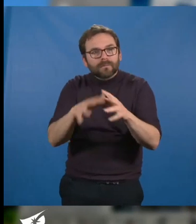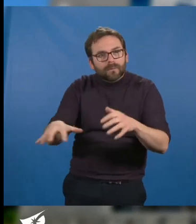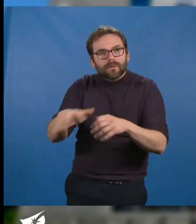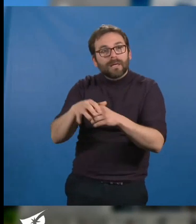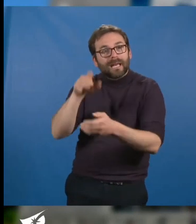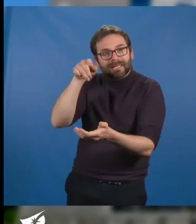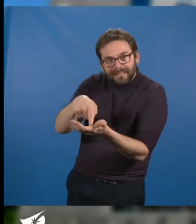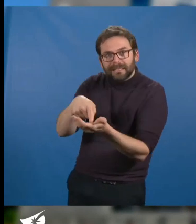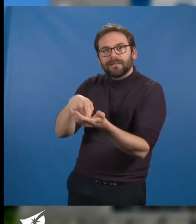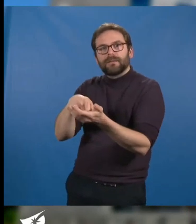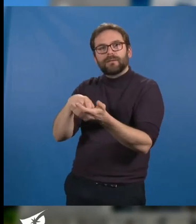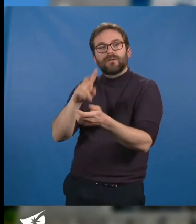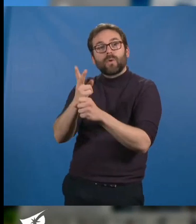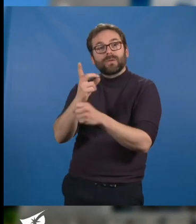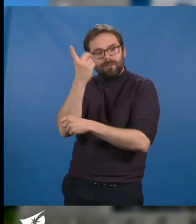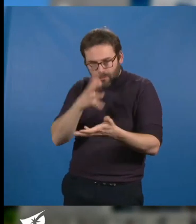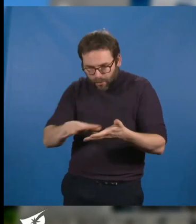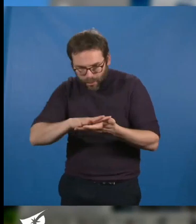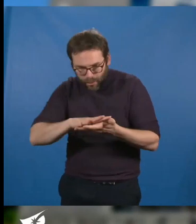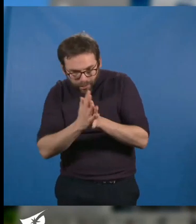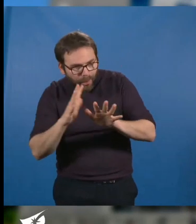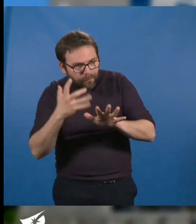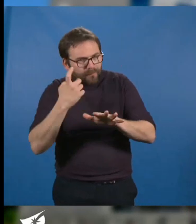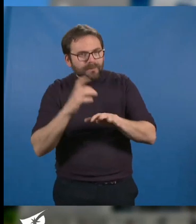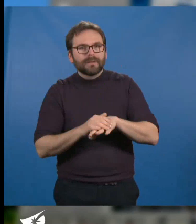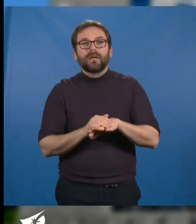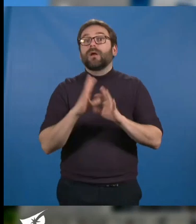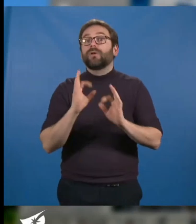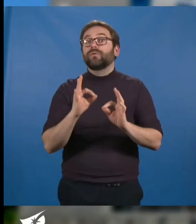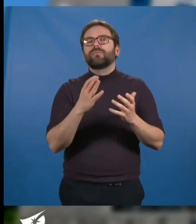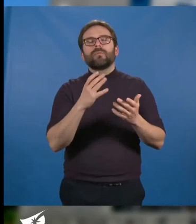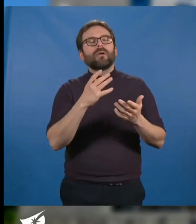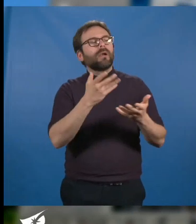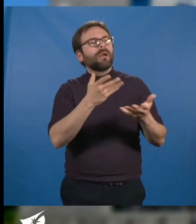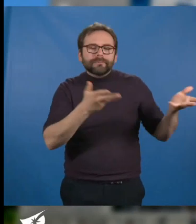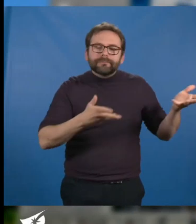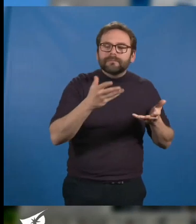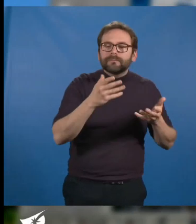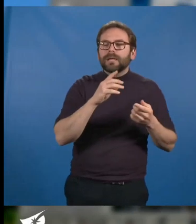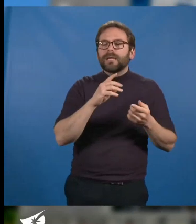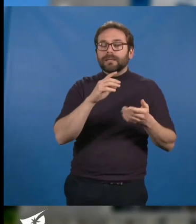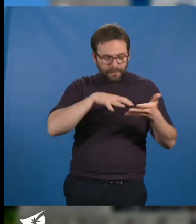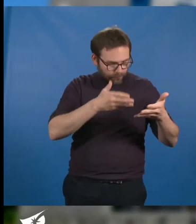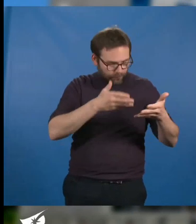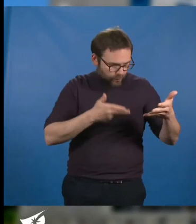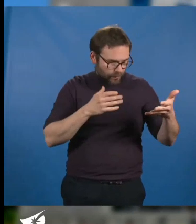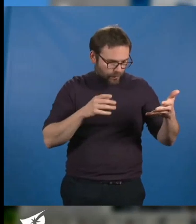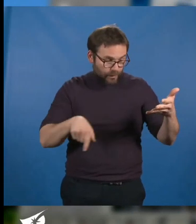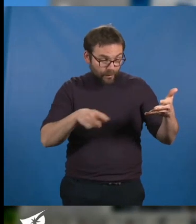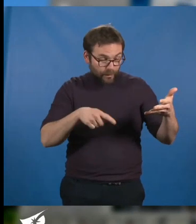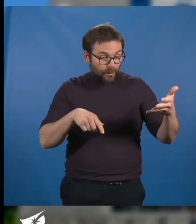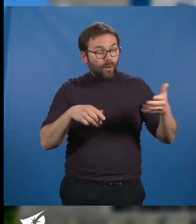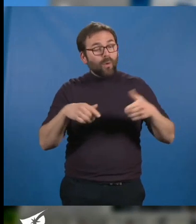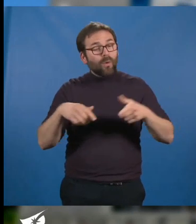La délibération propose quelques pistes autour de la renaturation de la Loire et de la mixité de fonctions des